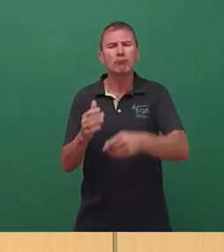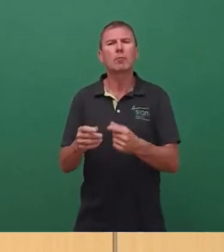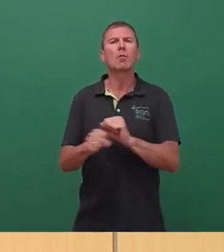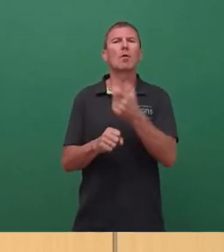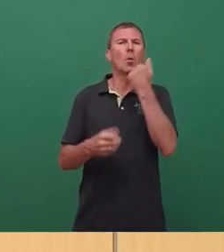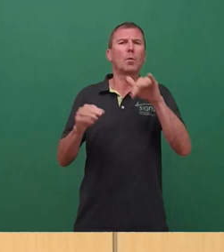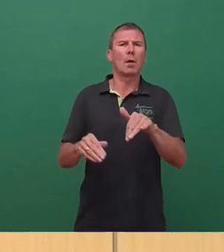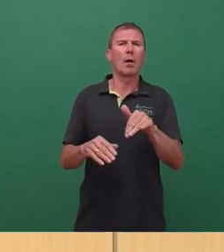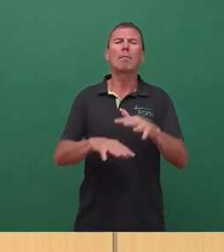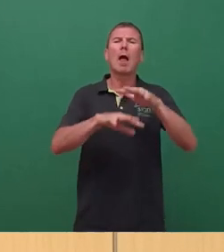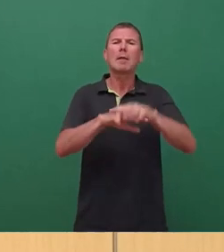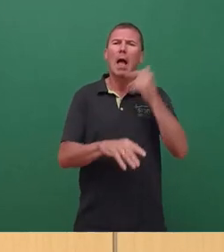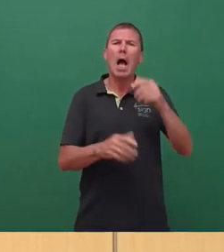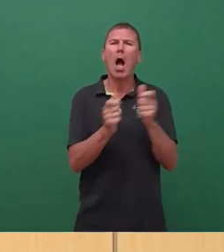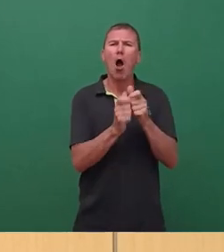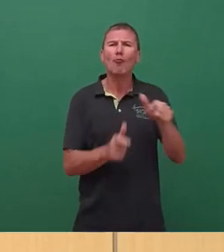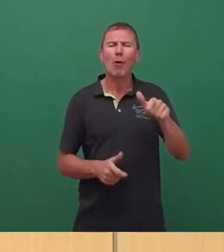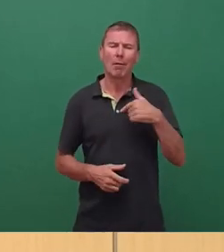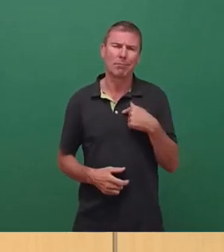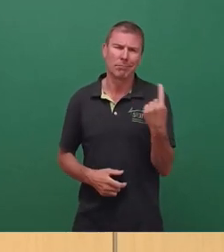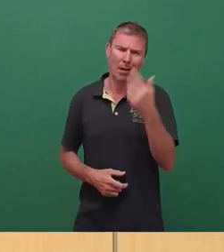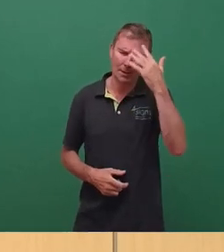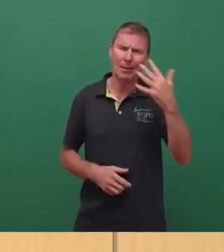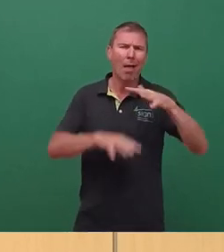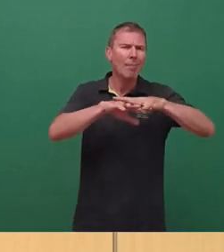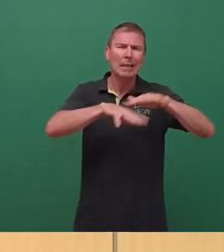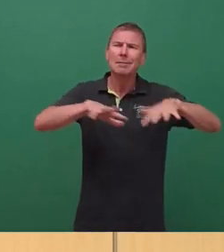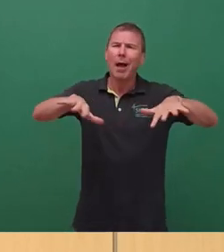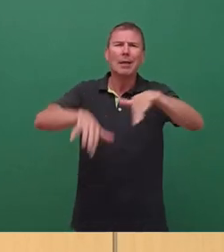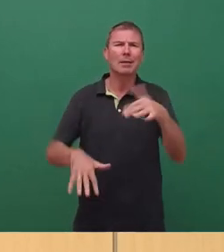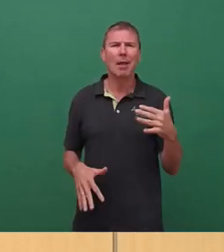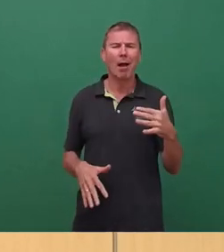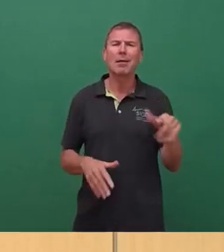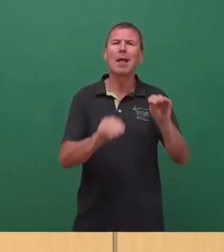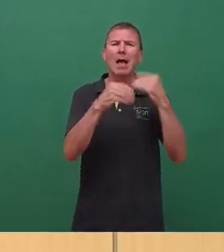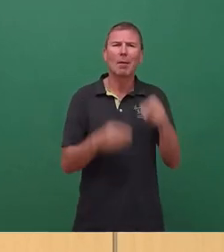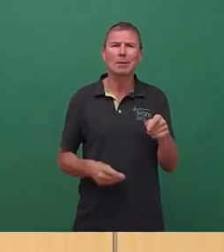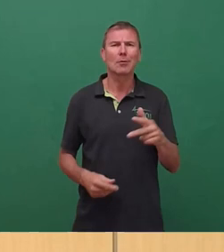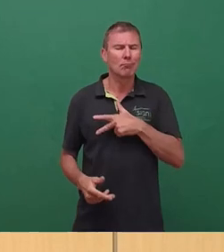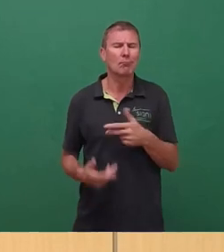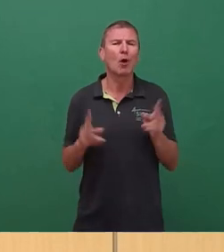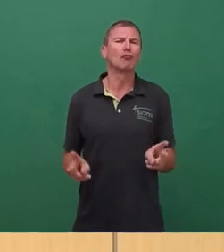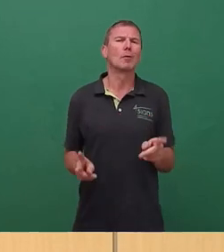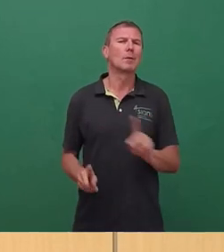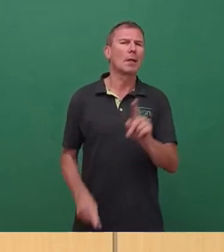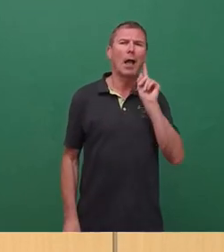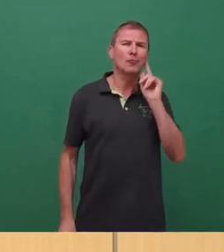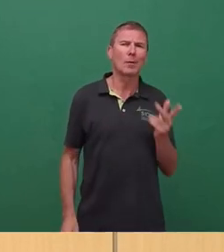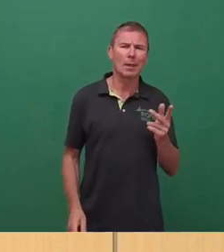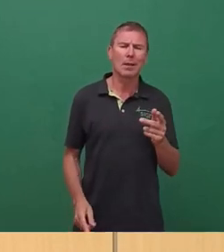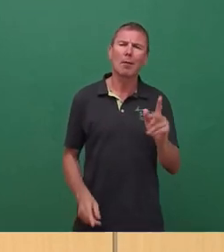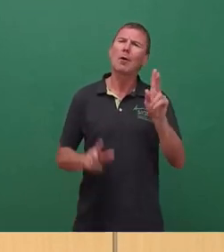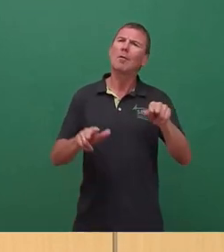Vernetzung von Herrn Kulke, die wir ja alle kennen, können wir durchaus davon ausgehen, dass diese Information so stimmt. Warum hat die Verwaltung in den acht Wochen nicht